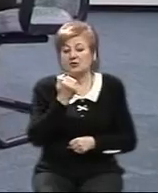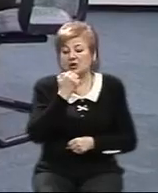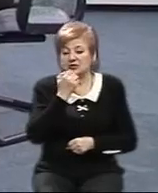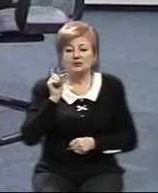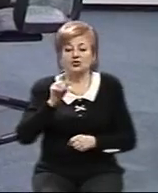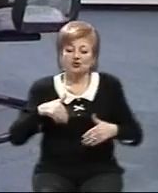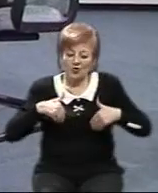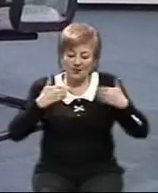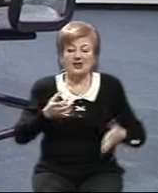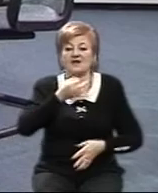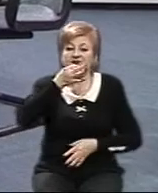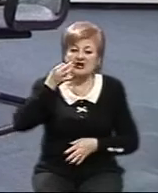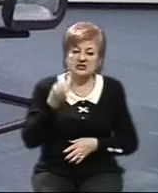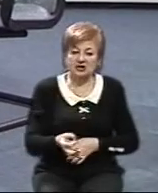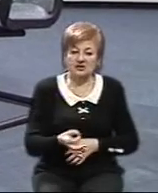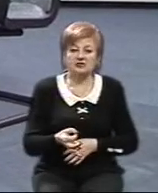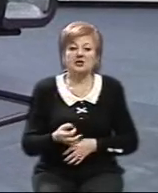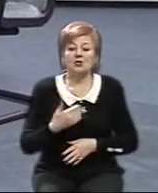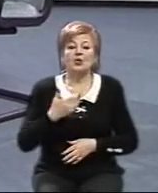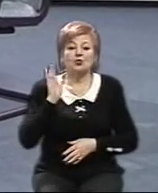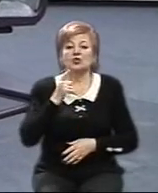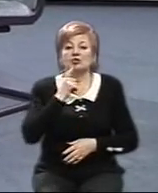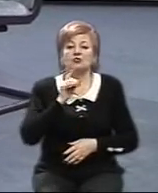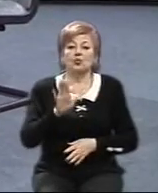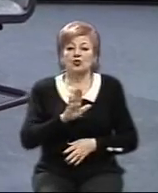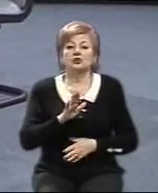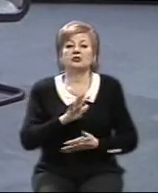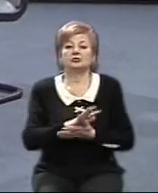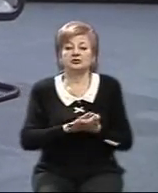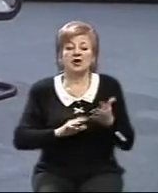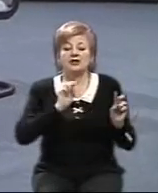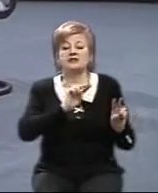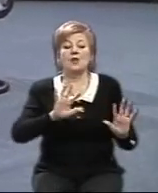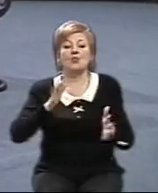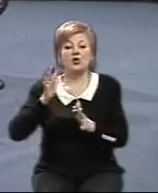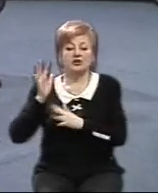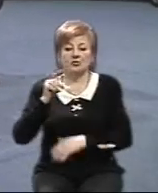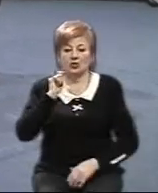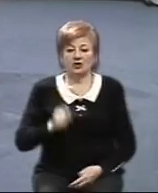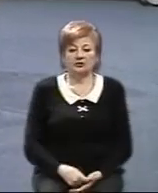висловили свою позицію. Ми ж будемо прощатися і далі стежити за подіями в Україні.